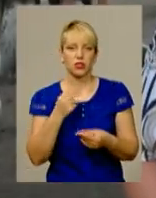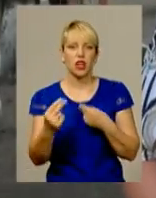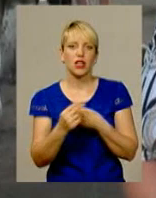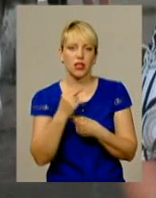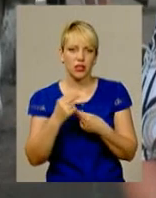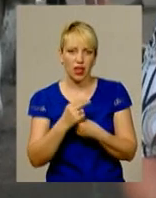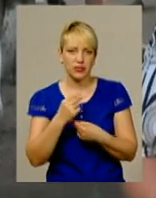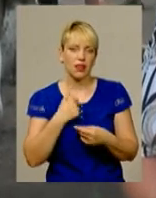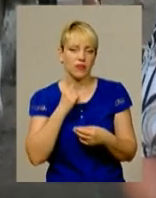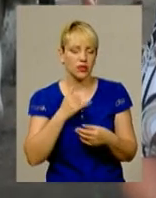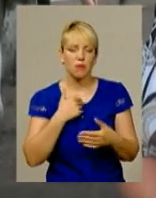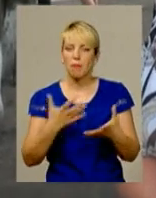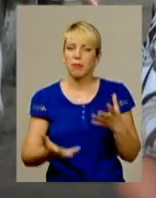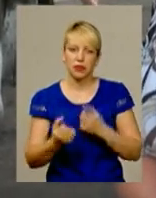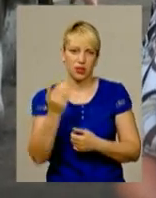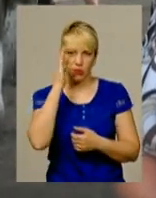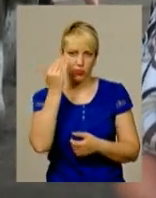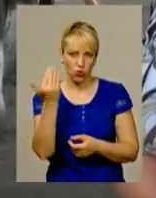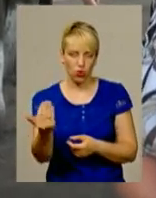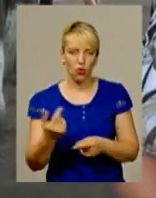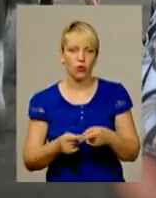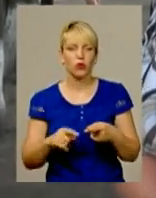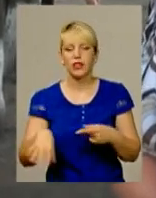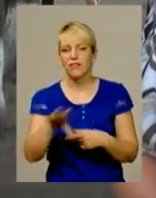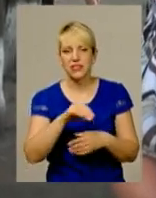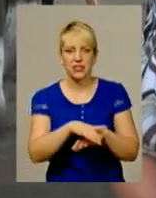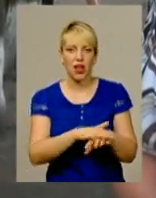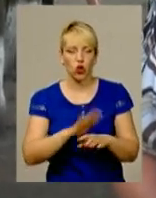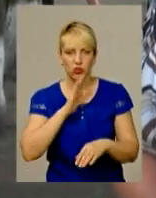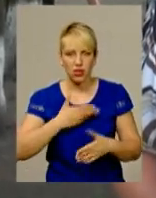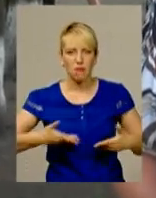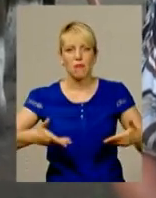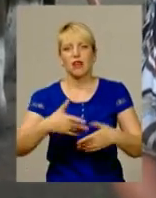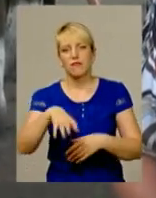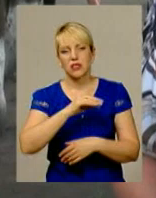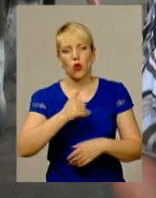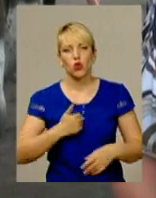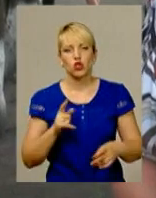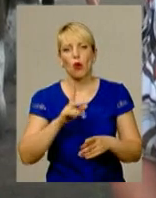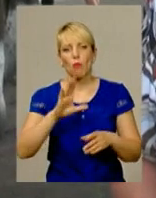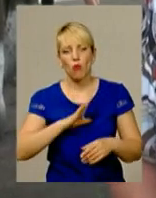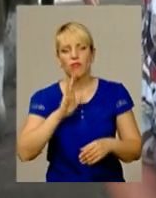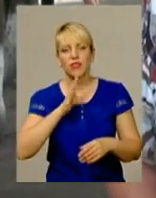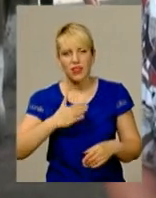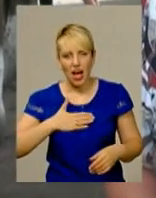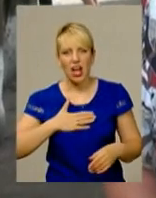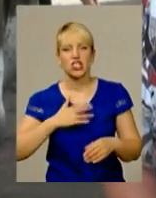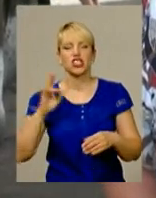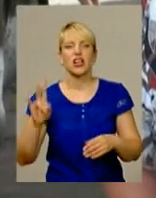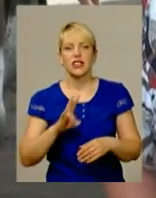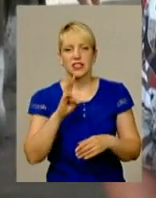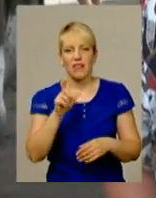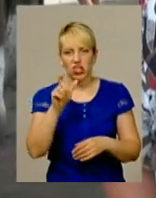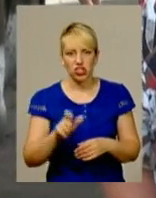ми підтримуємо його. І всій народ наш, всі ми хочемо, щоб був наш священник Бабі